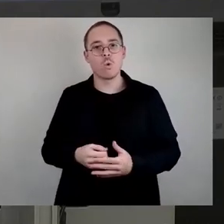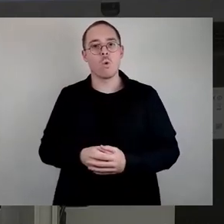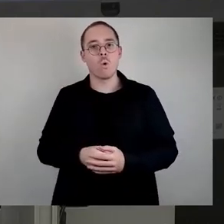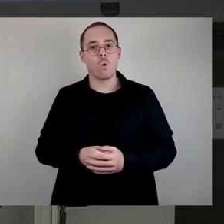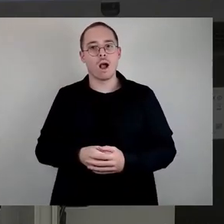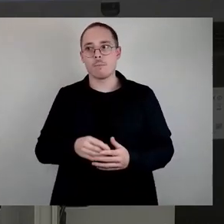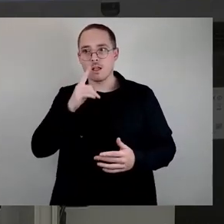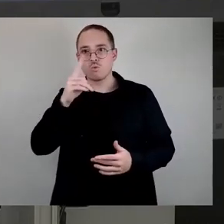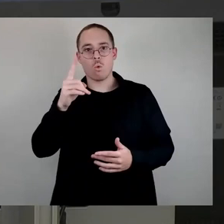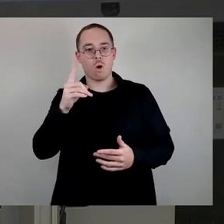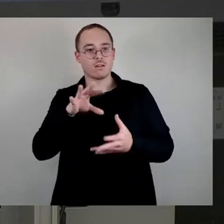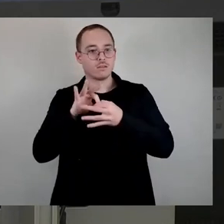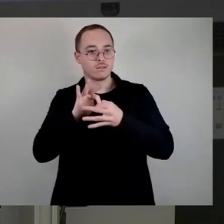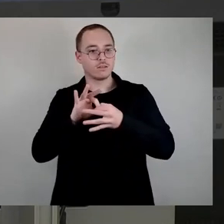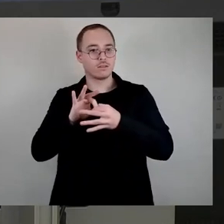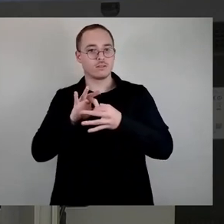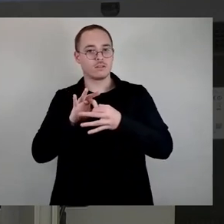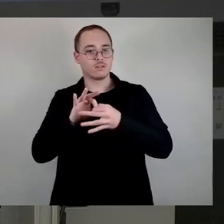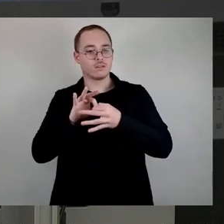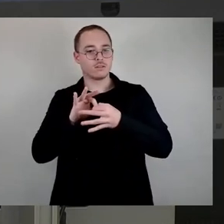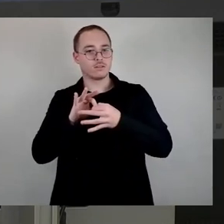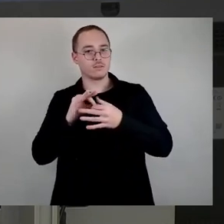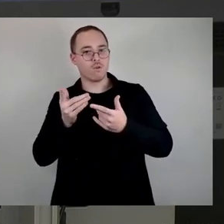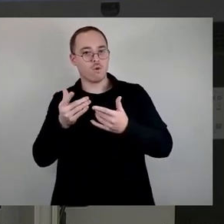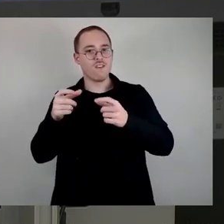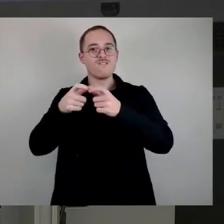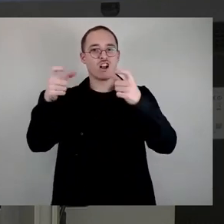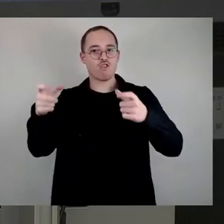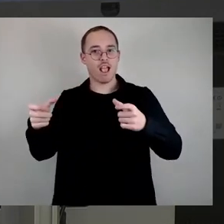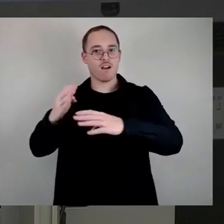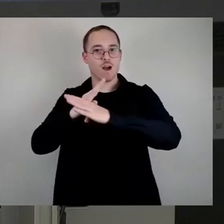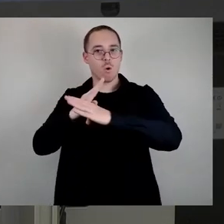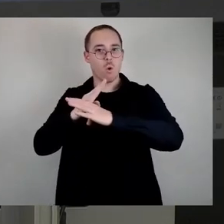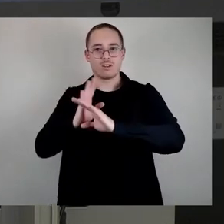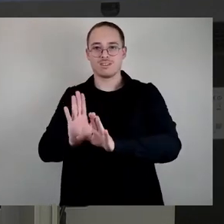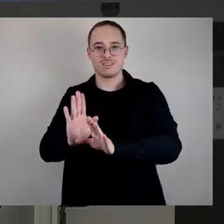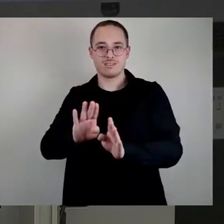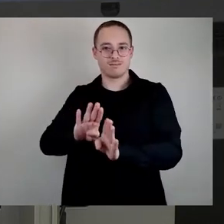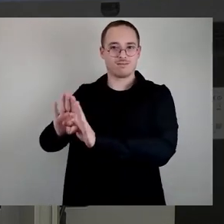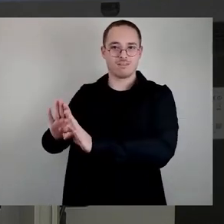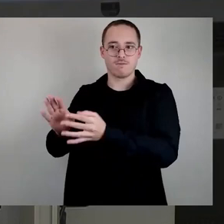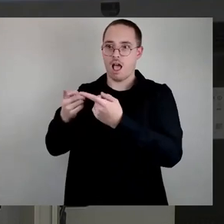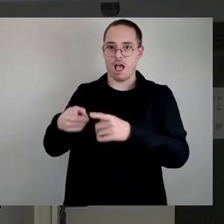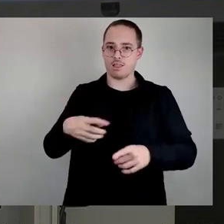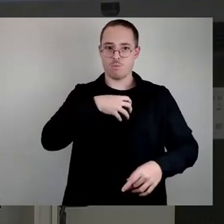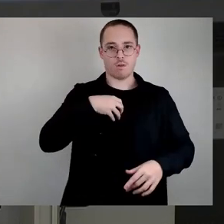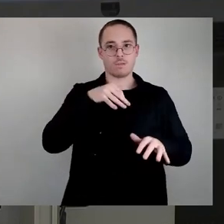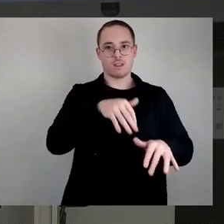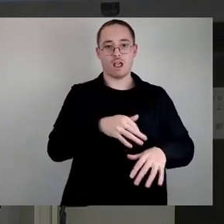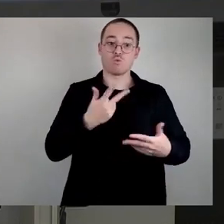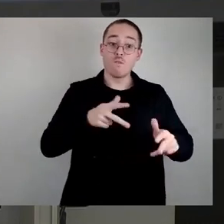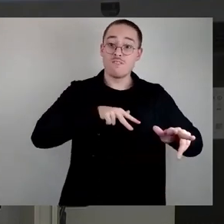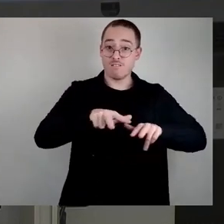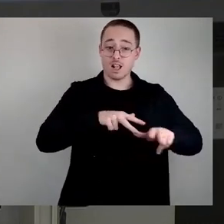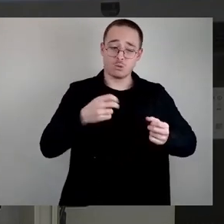Problematik des sogenannten Verstärkerverbots liegt, die Verwaltung sich bemüht, hier nach Lösungen zu suchen.